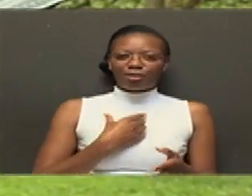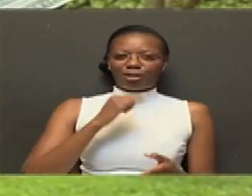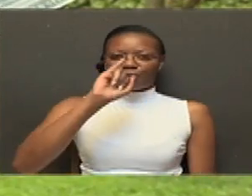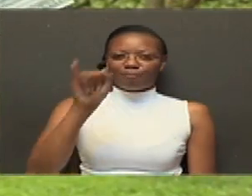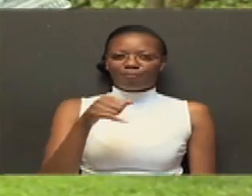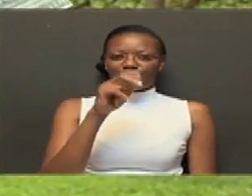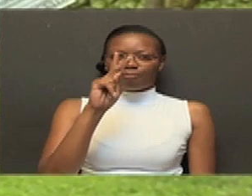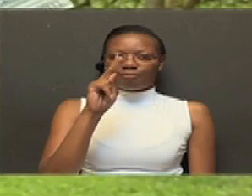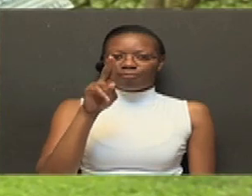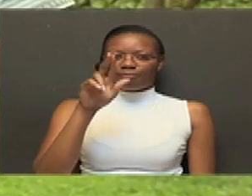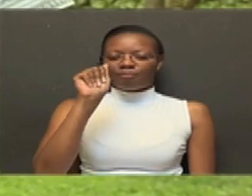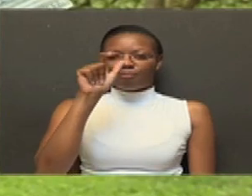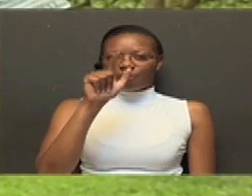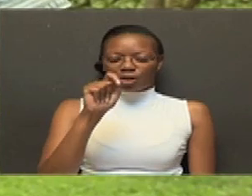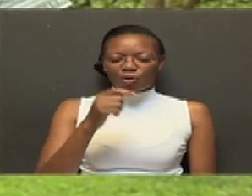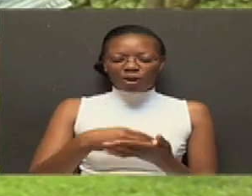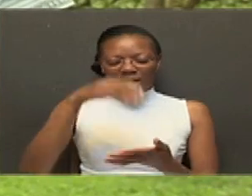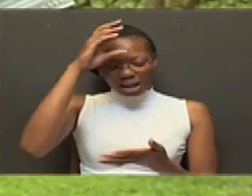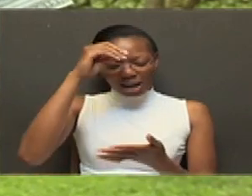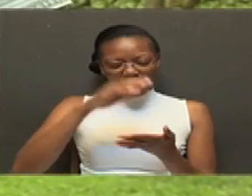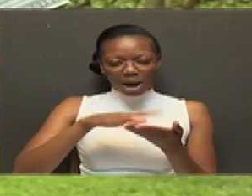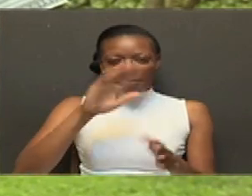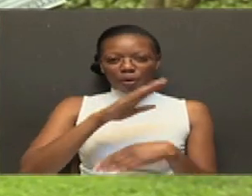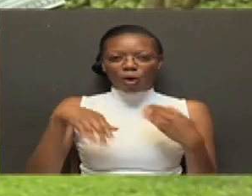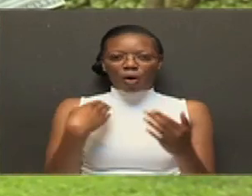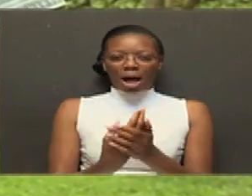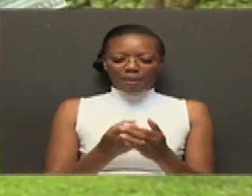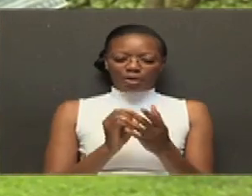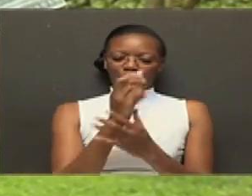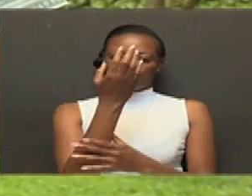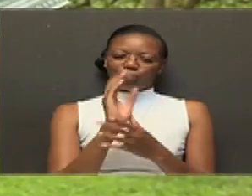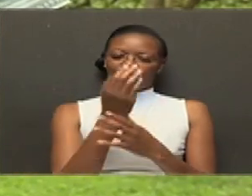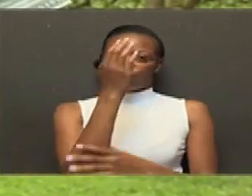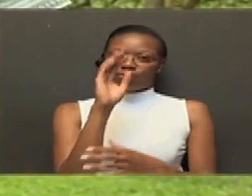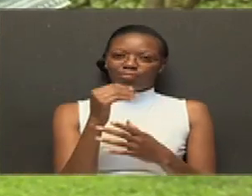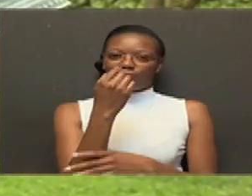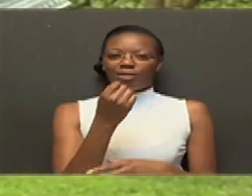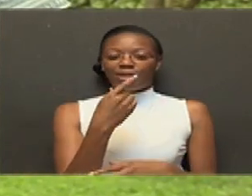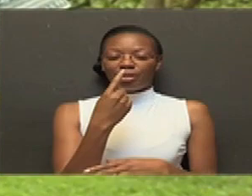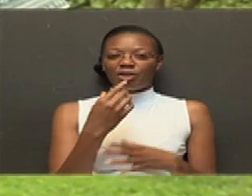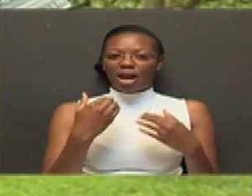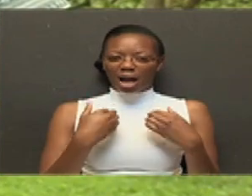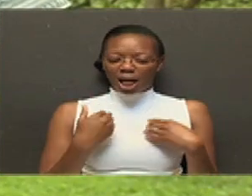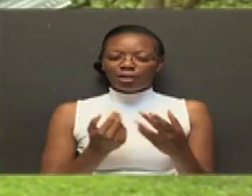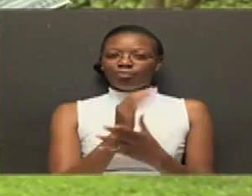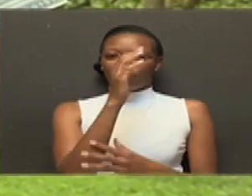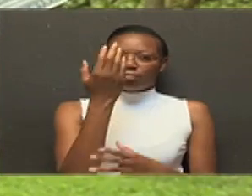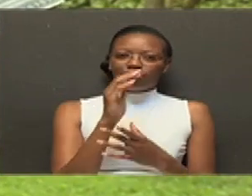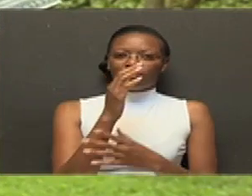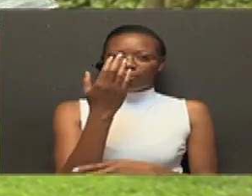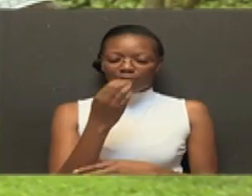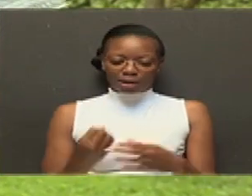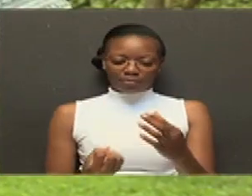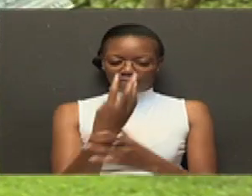bota ni katika chokiku cha JQ Lengo lao kubwa huwa ni kutafiti miti mbali mbali ili kupata dawa kutokala nayo Mitie